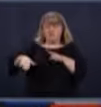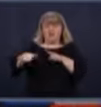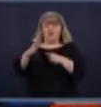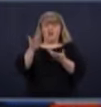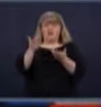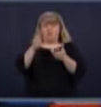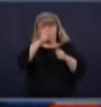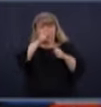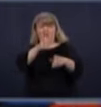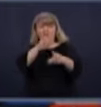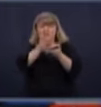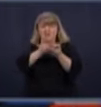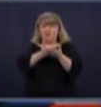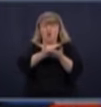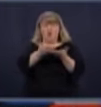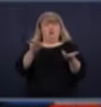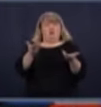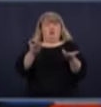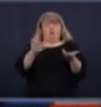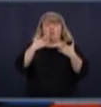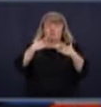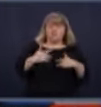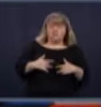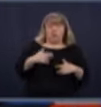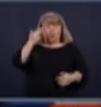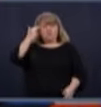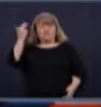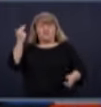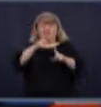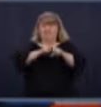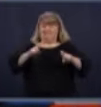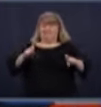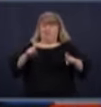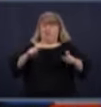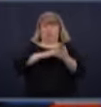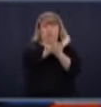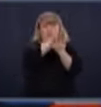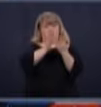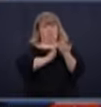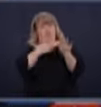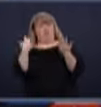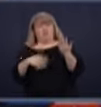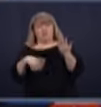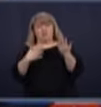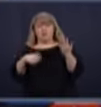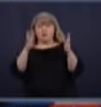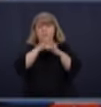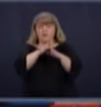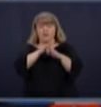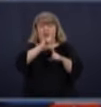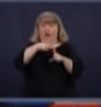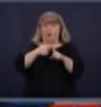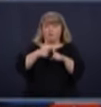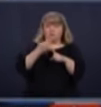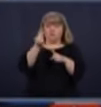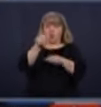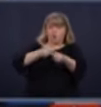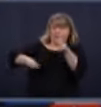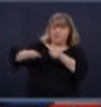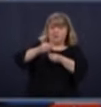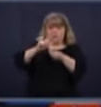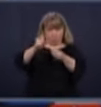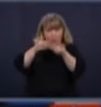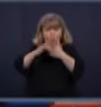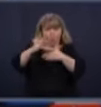décrocher, la dépression, le suicide, tout ça est là. Fait que là, maintenant, il qu'on regarde, puis en plus, l'économie, qu'il faut repartir, parce qu'une